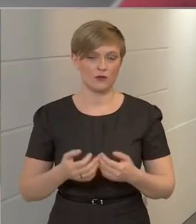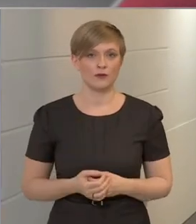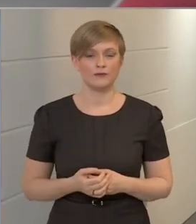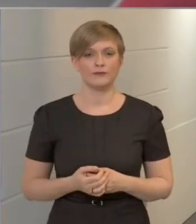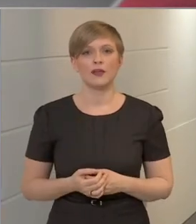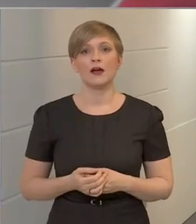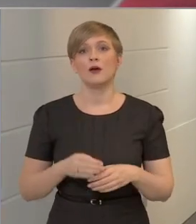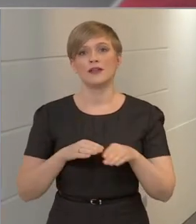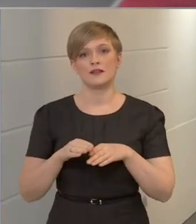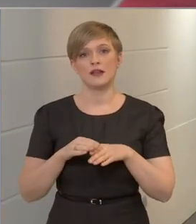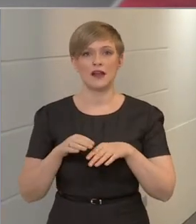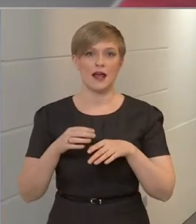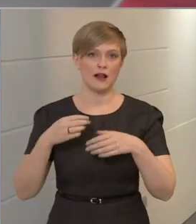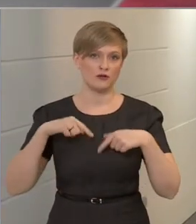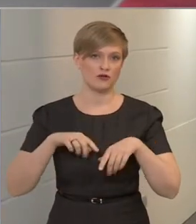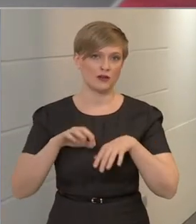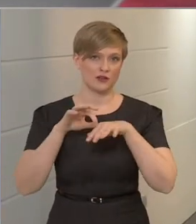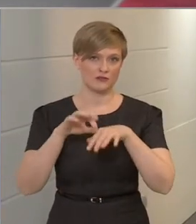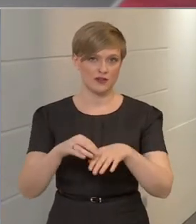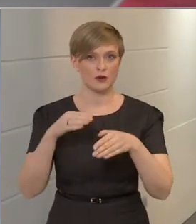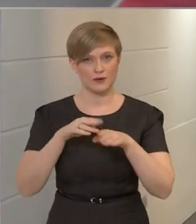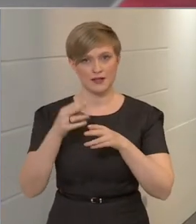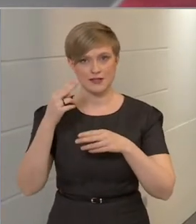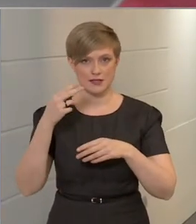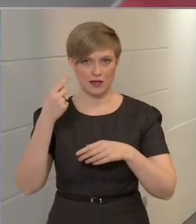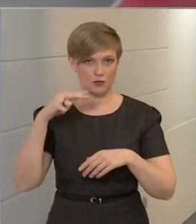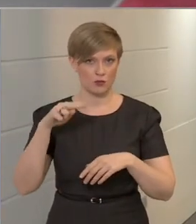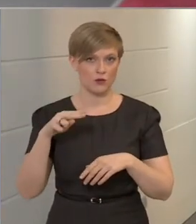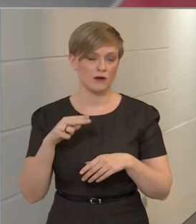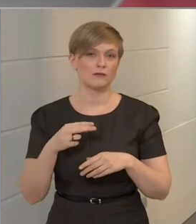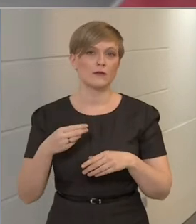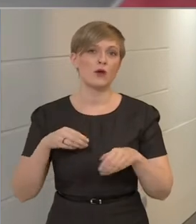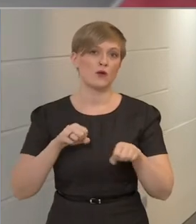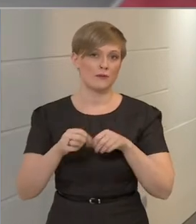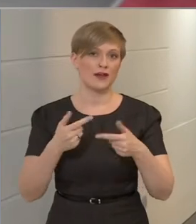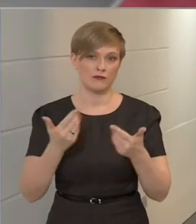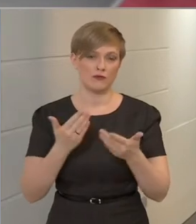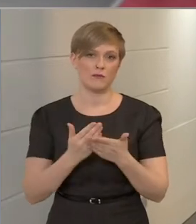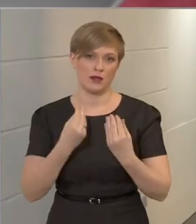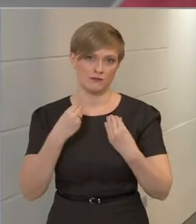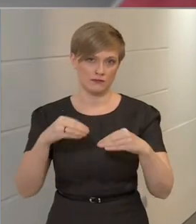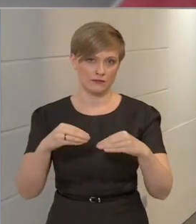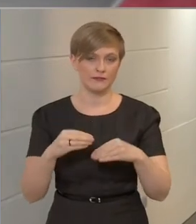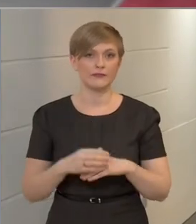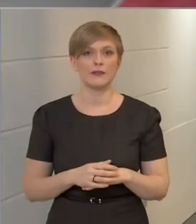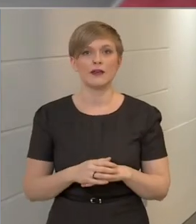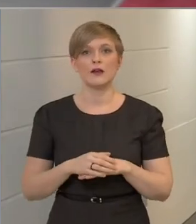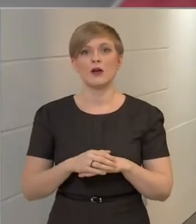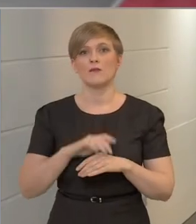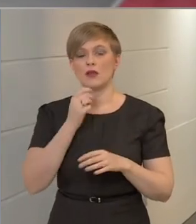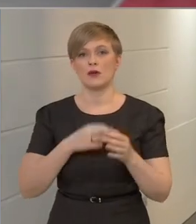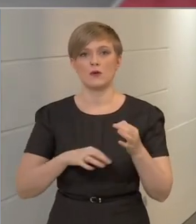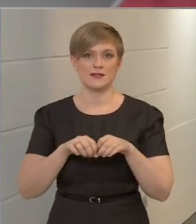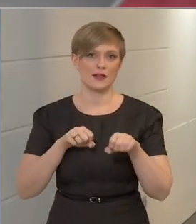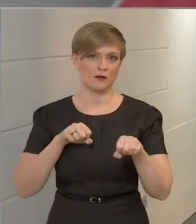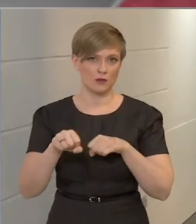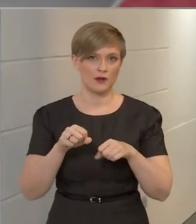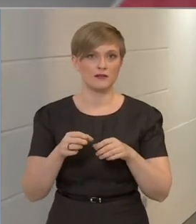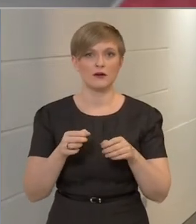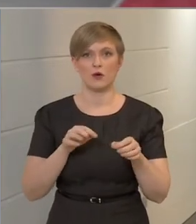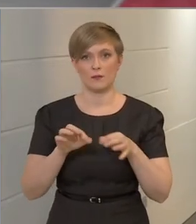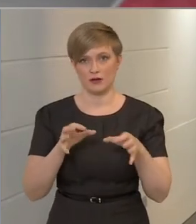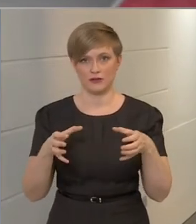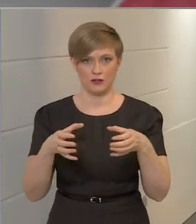miniszterelnökséget vezető miniszterúr a kormányinfó már bejelentette, Magyarország kormánya az operatív törzs és a